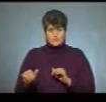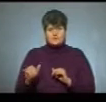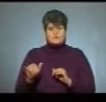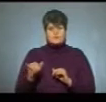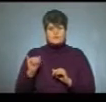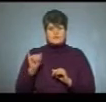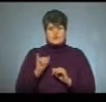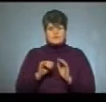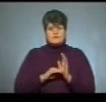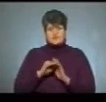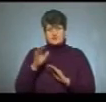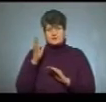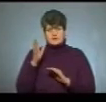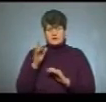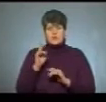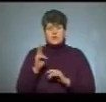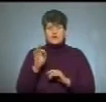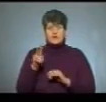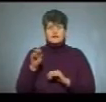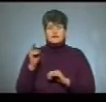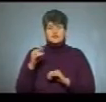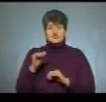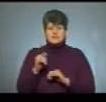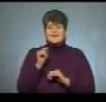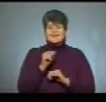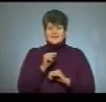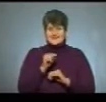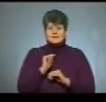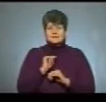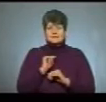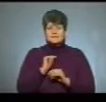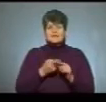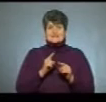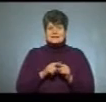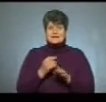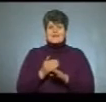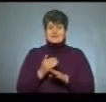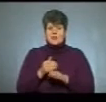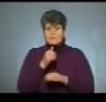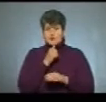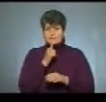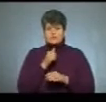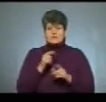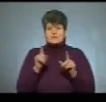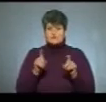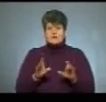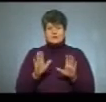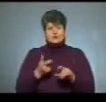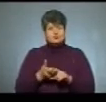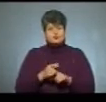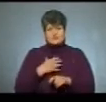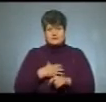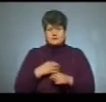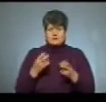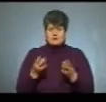та вищої освіти, а саме коледжів. Тому для них цей етап пробного тестування буде вкрай важливий і